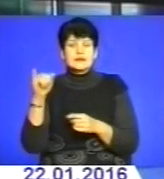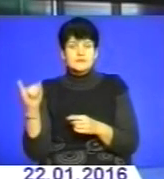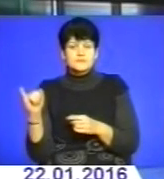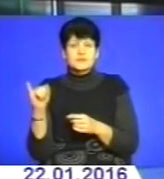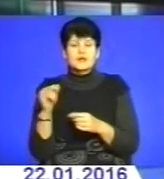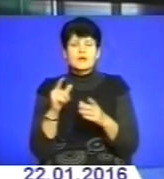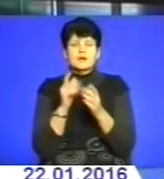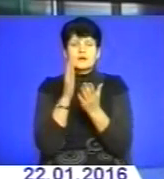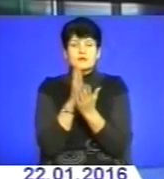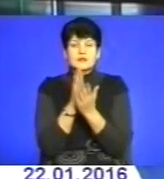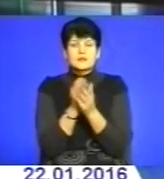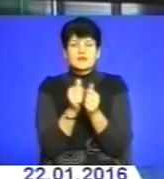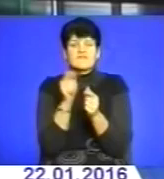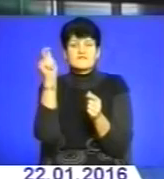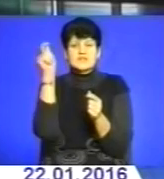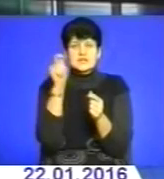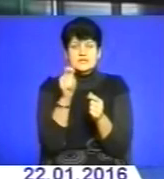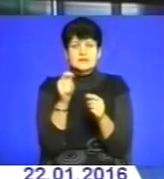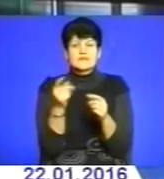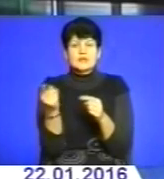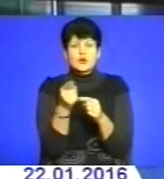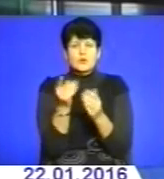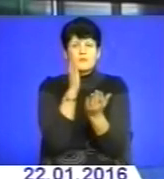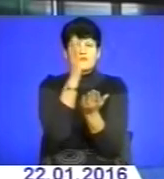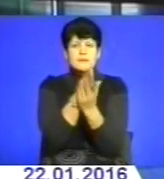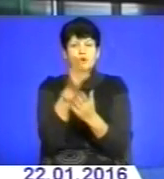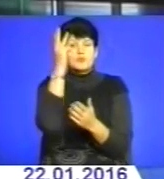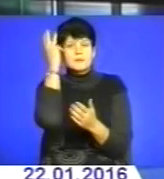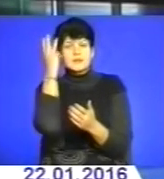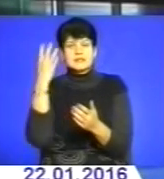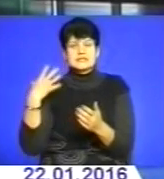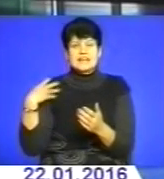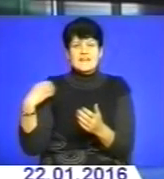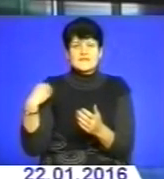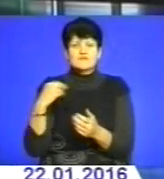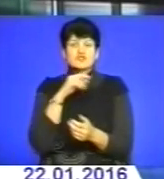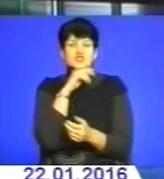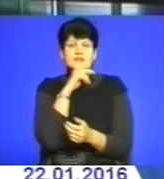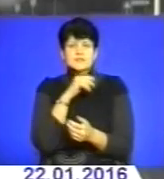Розташовані вони при в'їзді з Тернополя у напрямку Хмельницького, Львова та Чернівців.